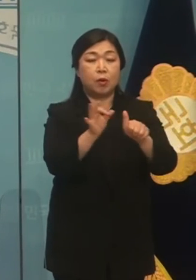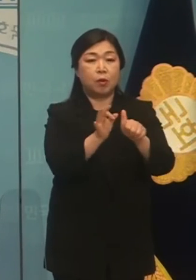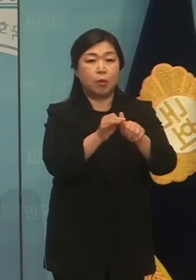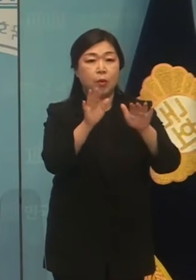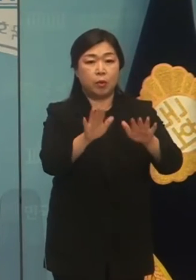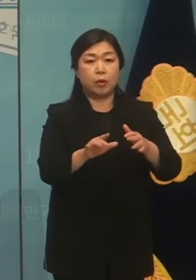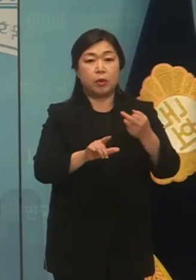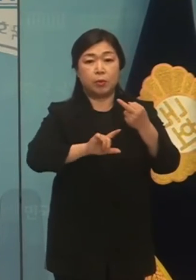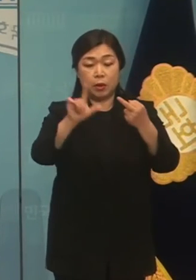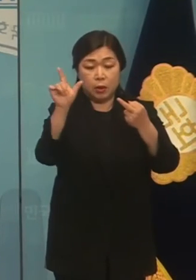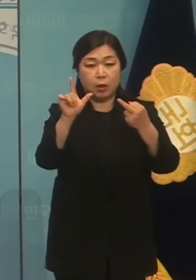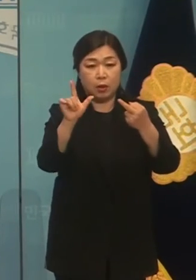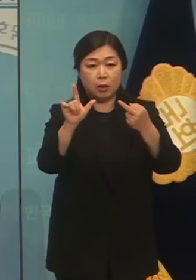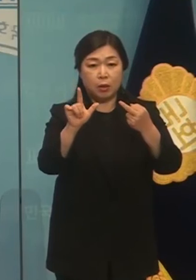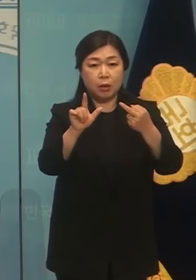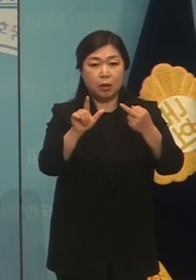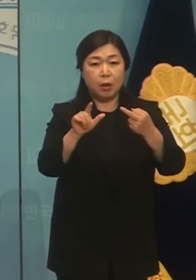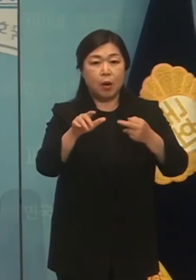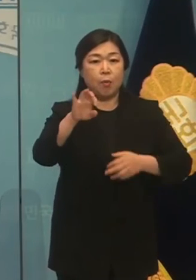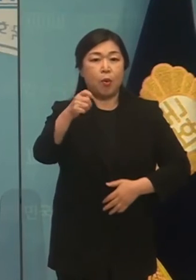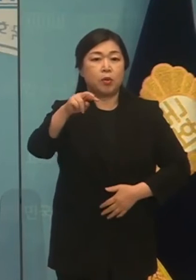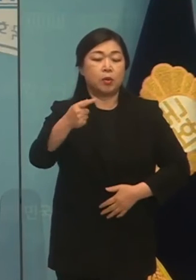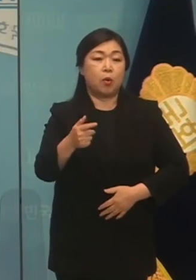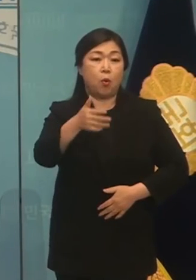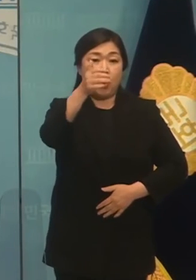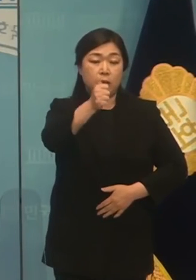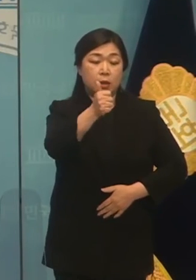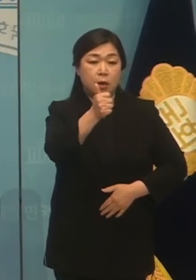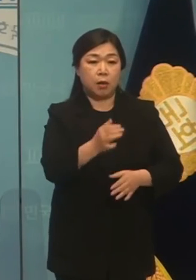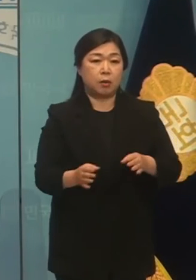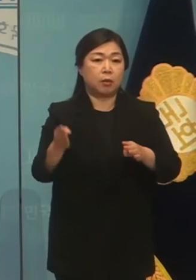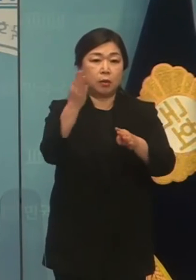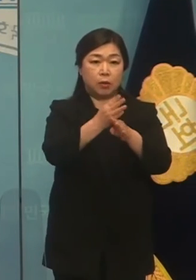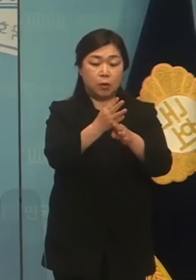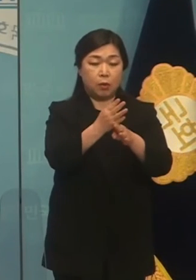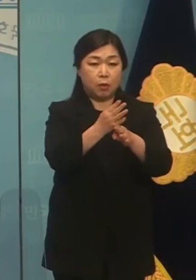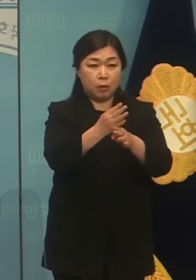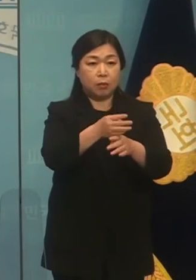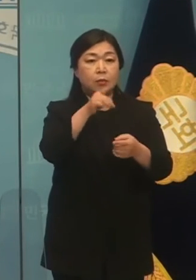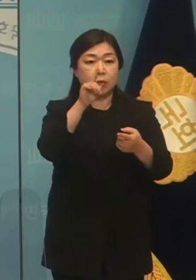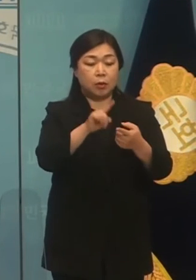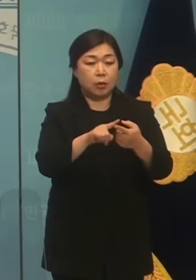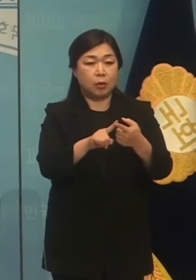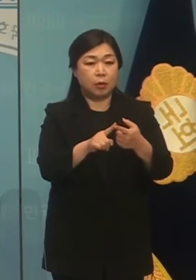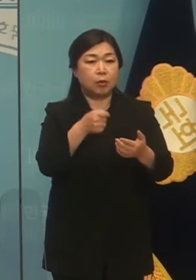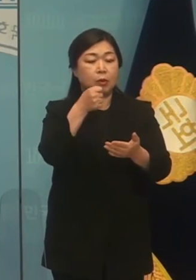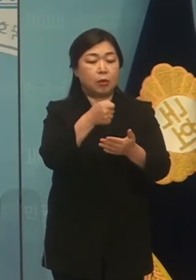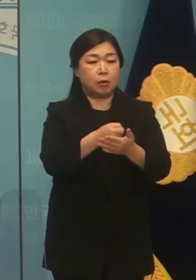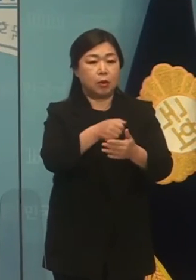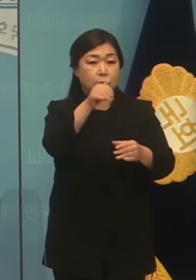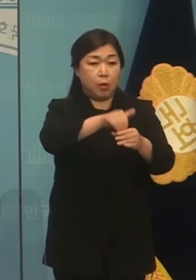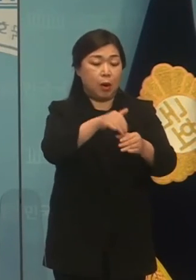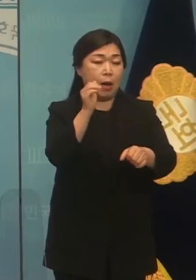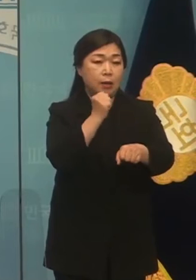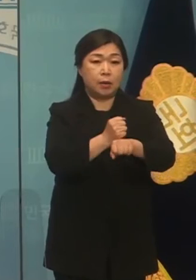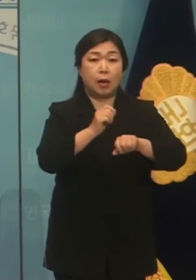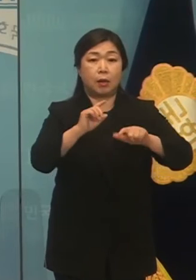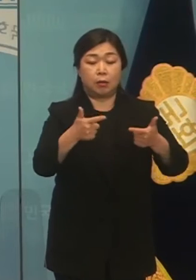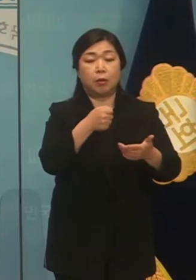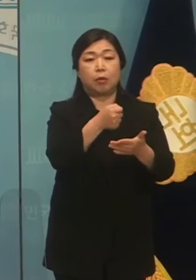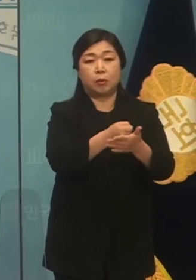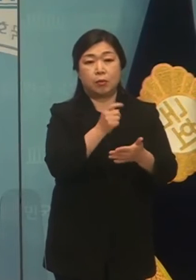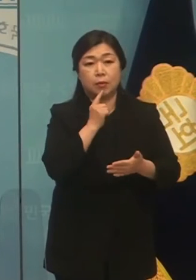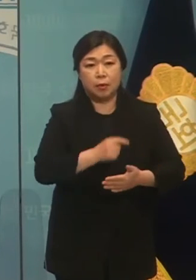주주총회에서 최정부 포스코 회장 연인 연구에 대해 의결권을 행사하지 않기도 결정했다고 합니다.